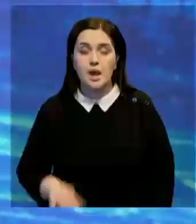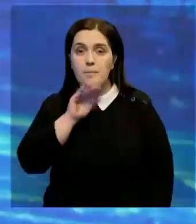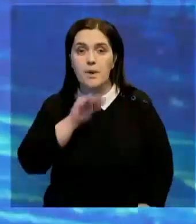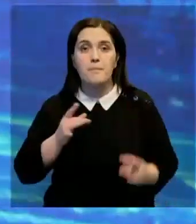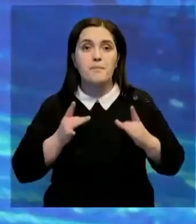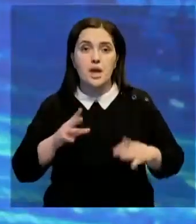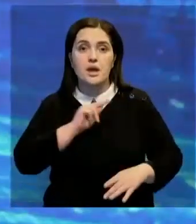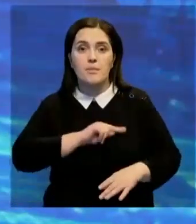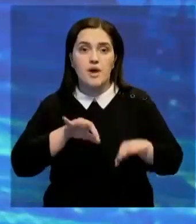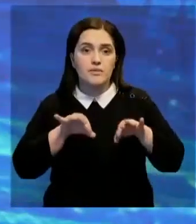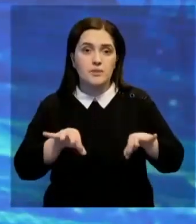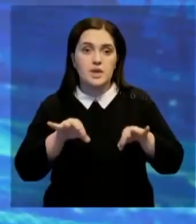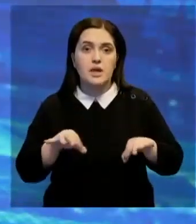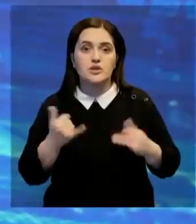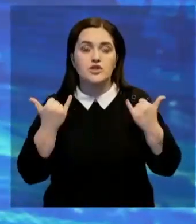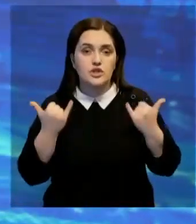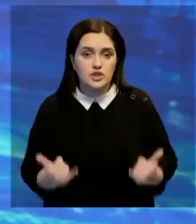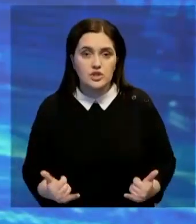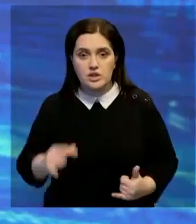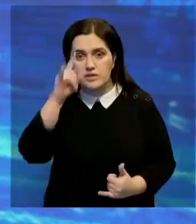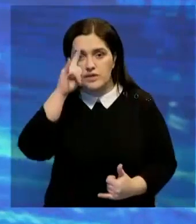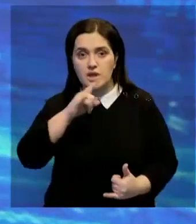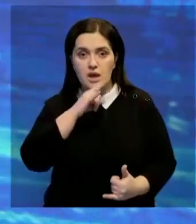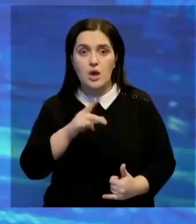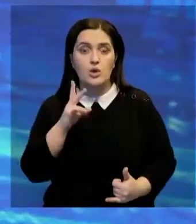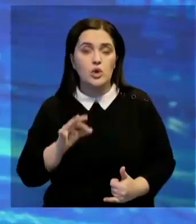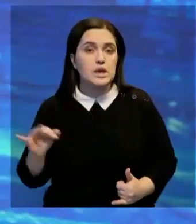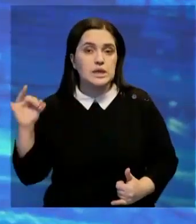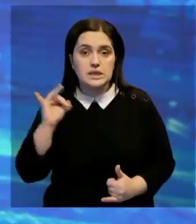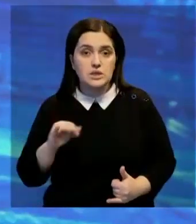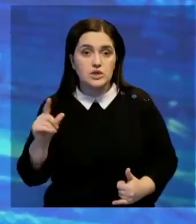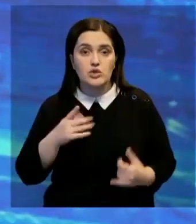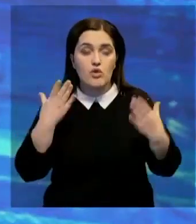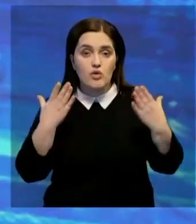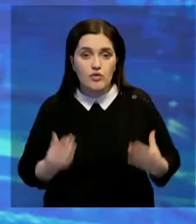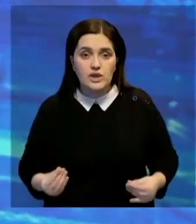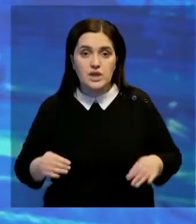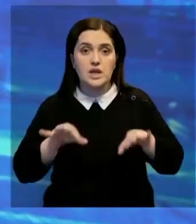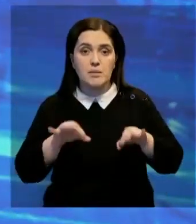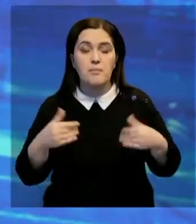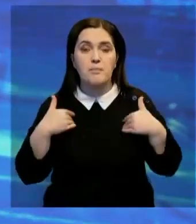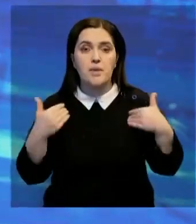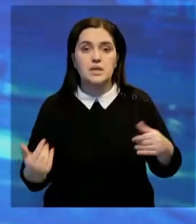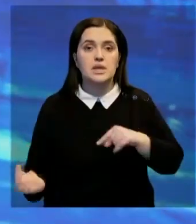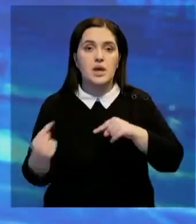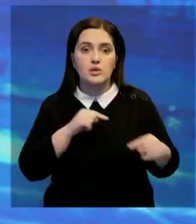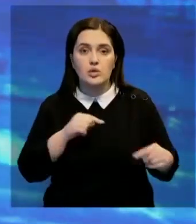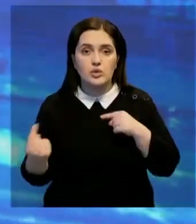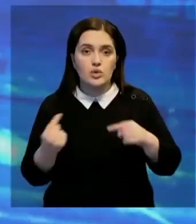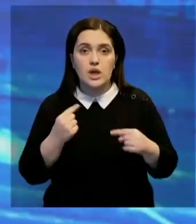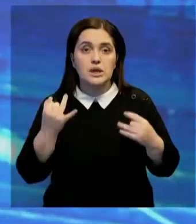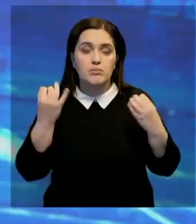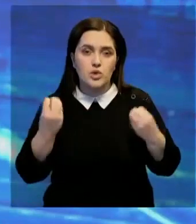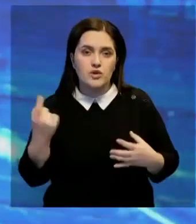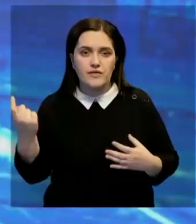Профессиональный праздник работников автомобильного транспорта отмечается сегодня в Казахстане. Но исторически сложилось, что в День автомобилиста поздравляют друг